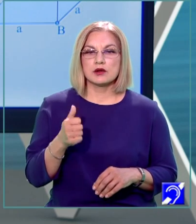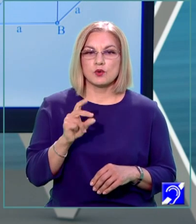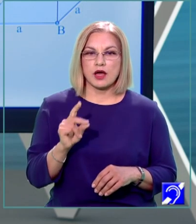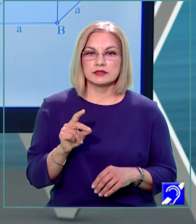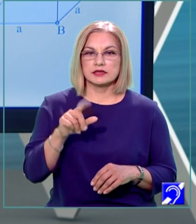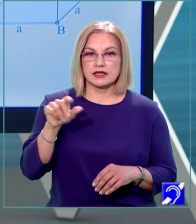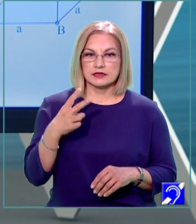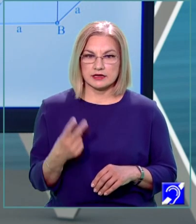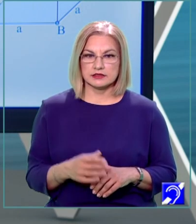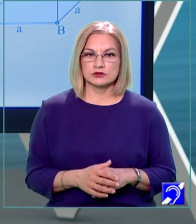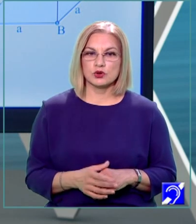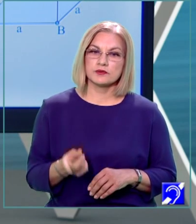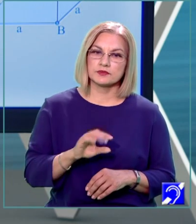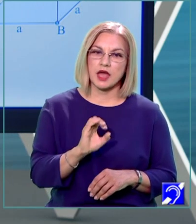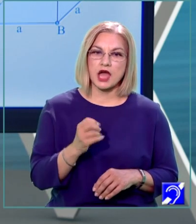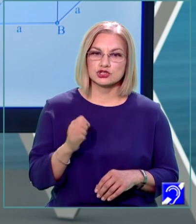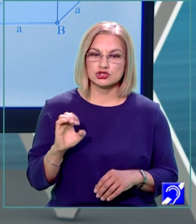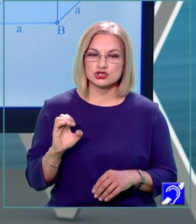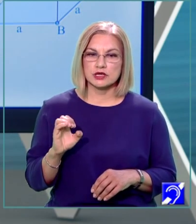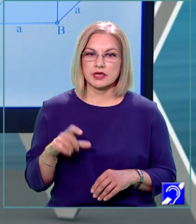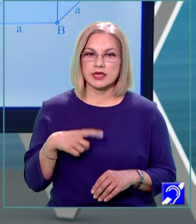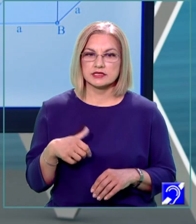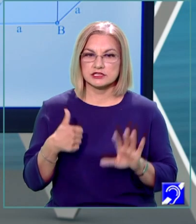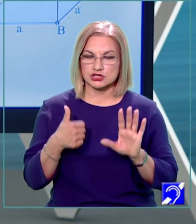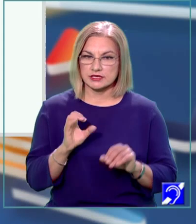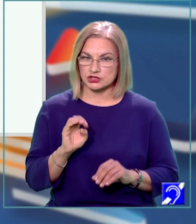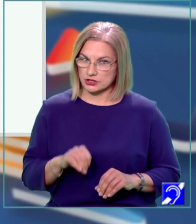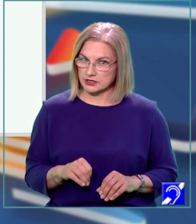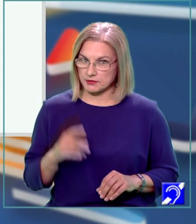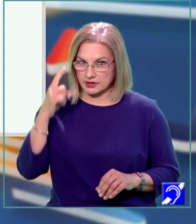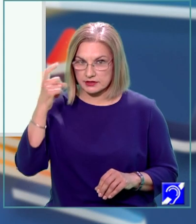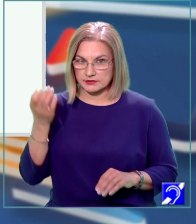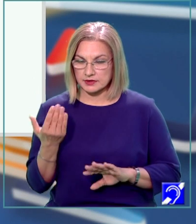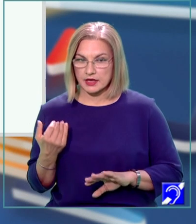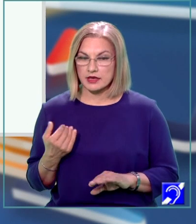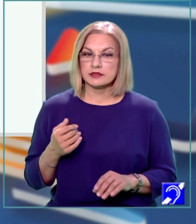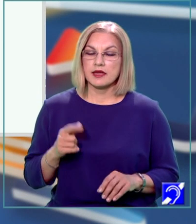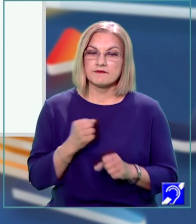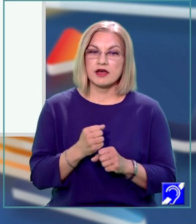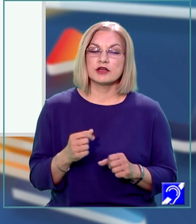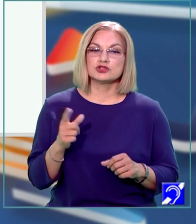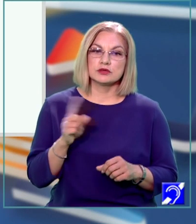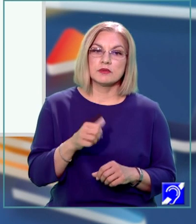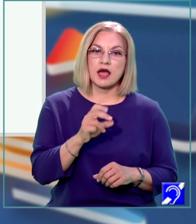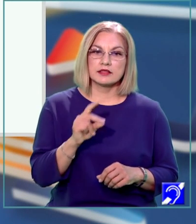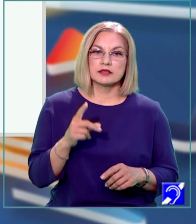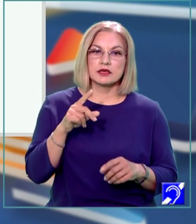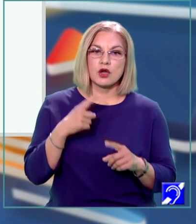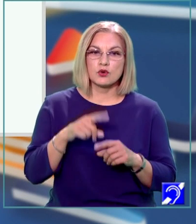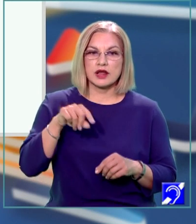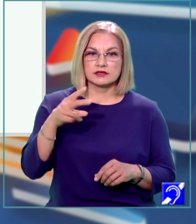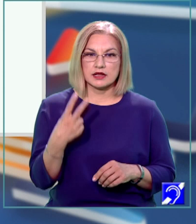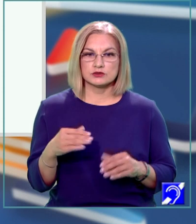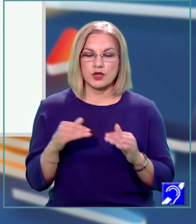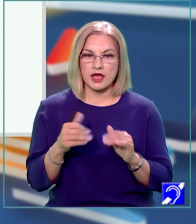2, AC pe de altă parte am obținut că este 6 centimetri. Egalând, obținem AD ori radical din 2